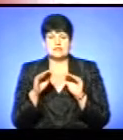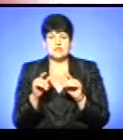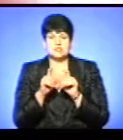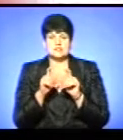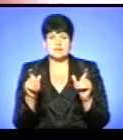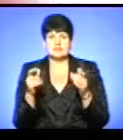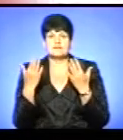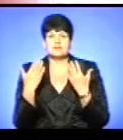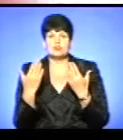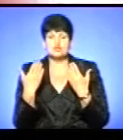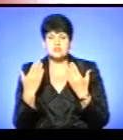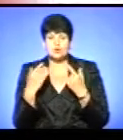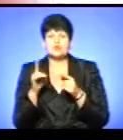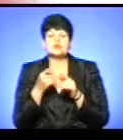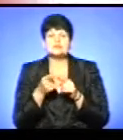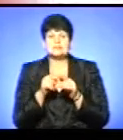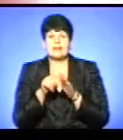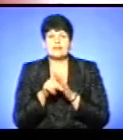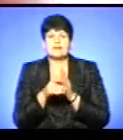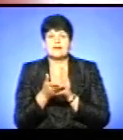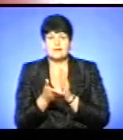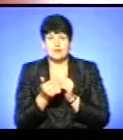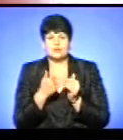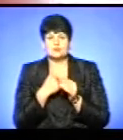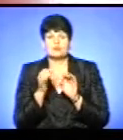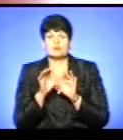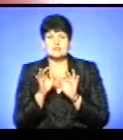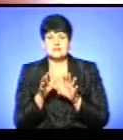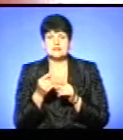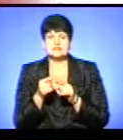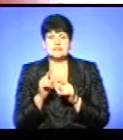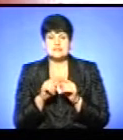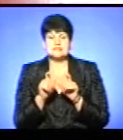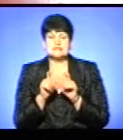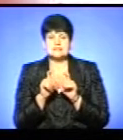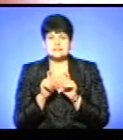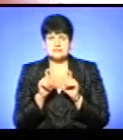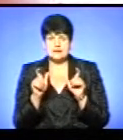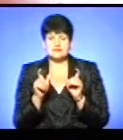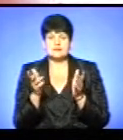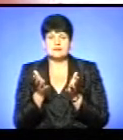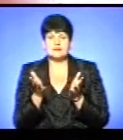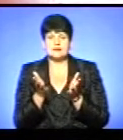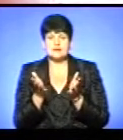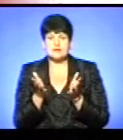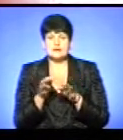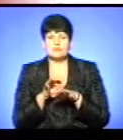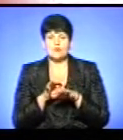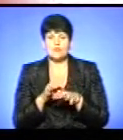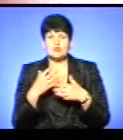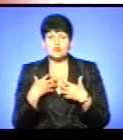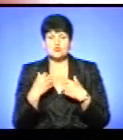закладів відпочинку. Що це таке, я хочу, власне, пояснити. Це заклади, які проводять